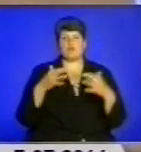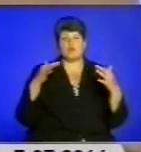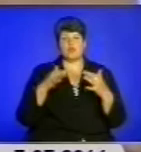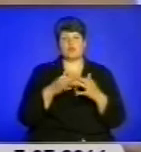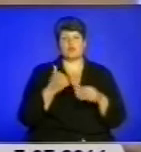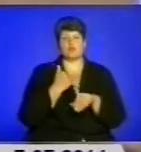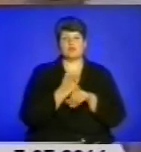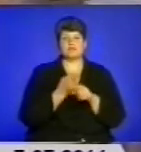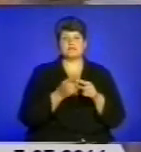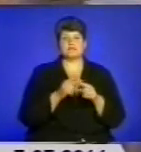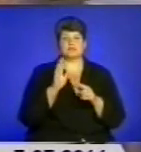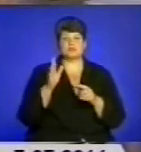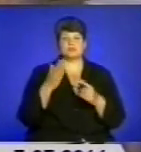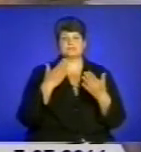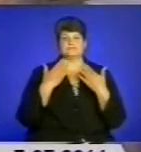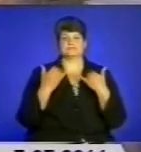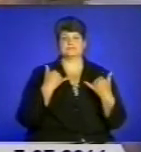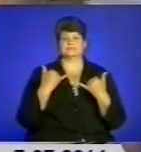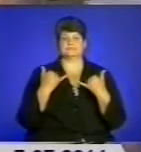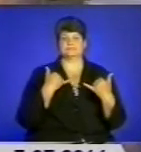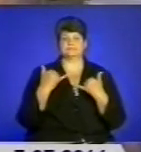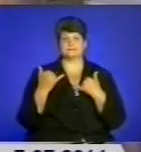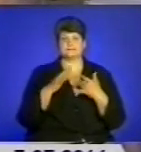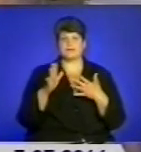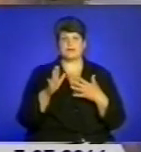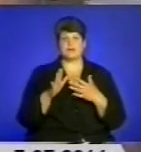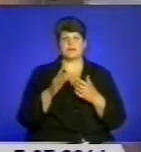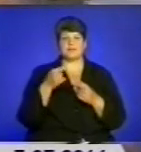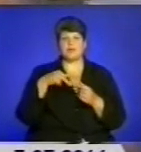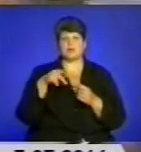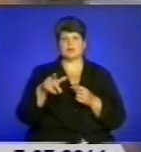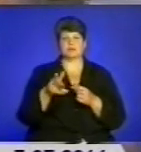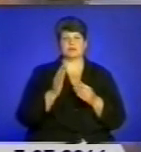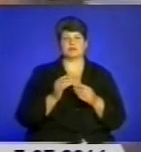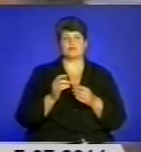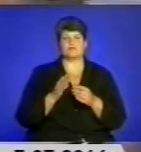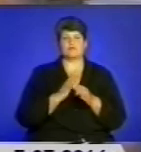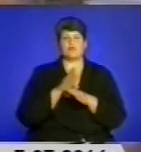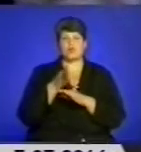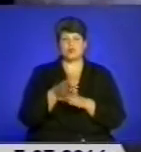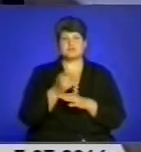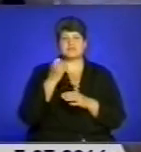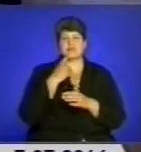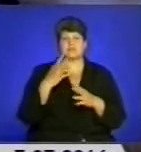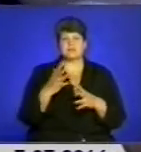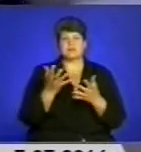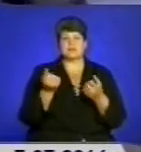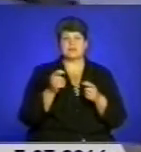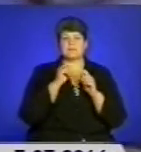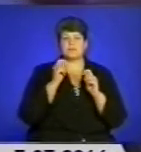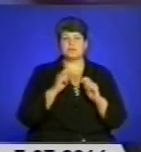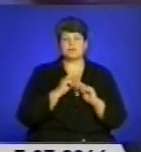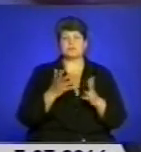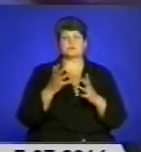вічливим, не піддаватись на провокації, не ходити в гості, не брати подарунків, не випивати. Про укомплектування міліціонерів